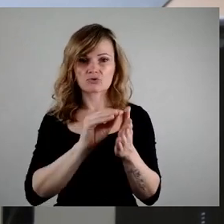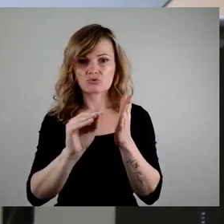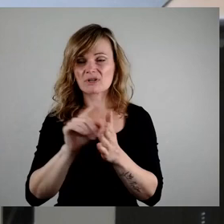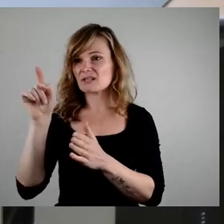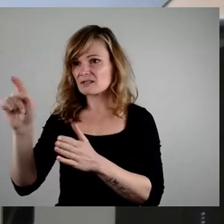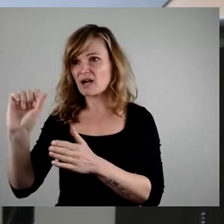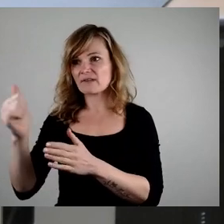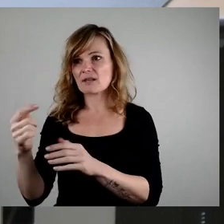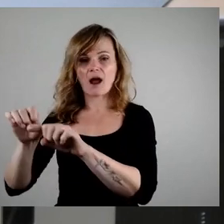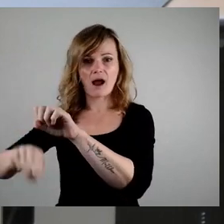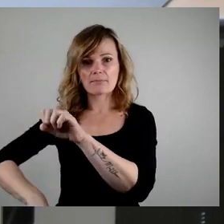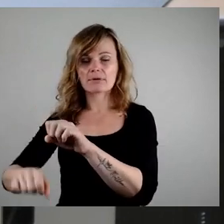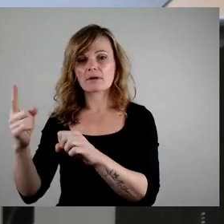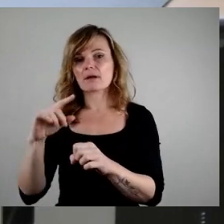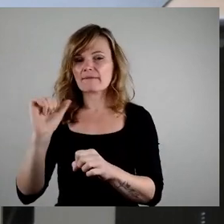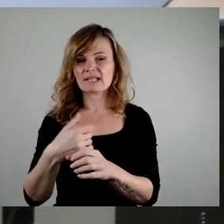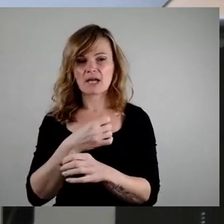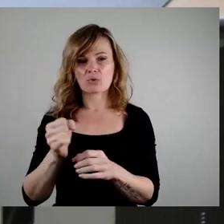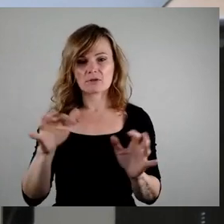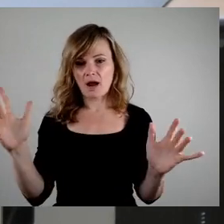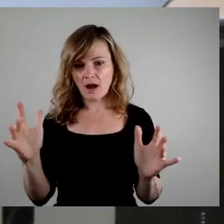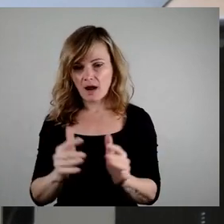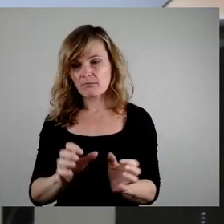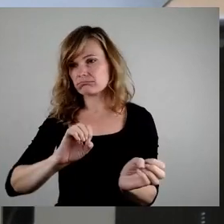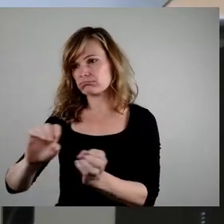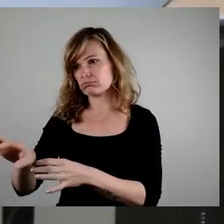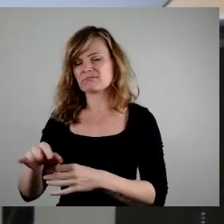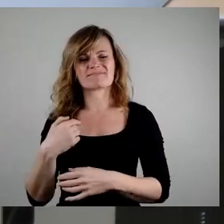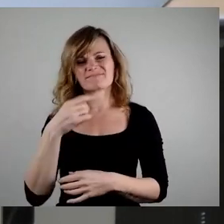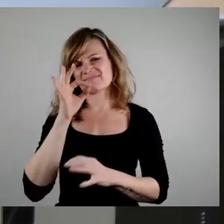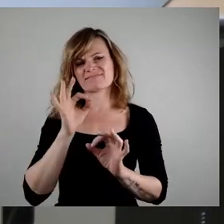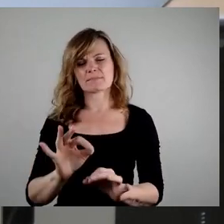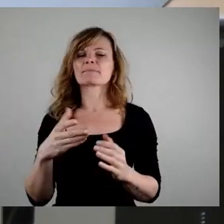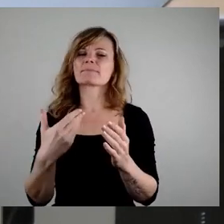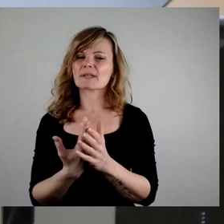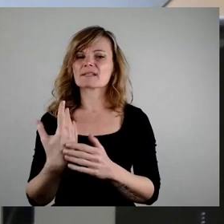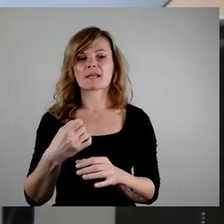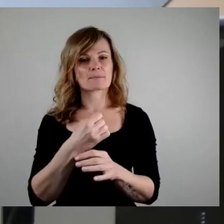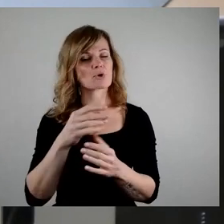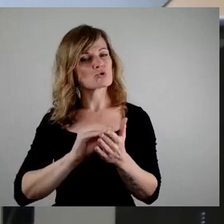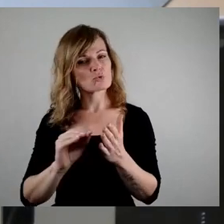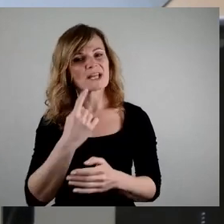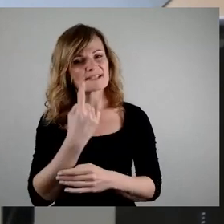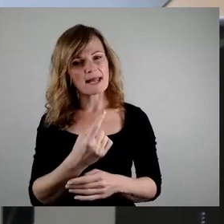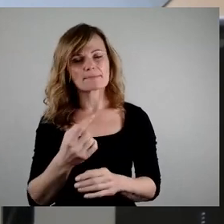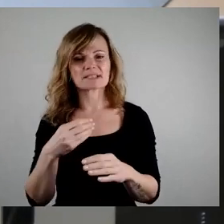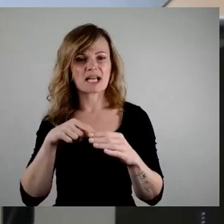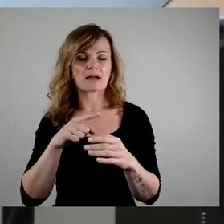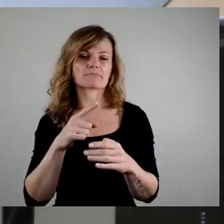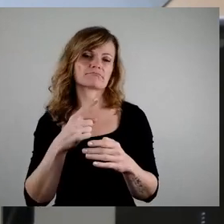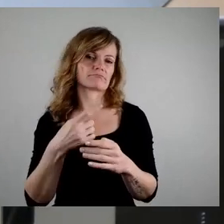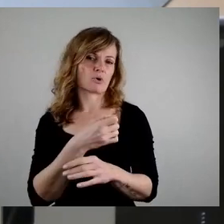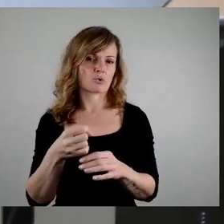Amt für Schulen in den drei Auslagerungsstandorten die Küchengeräte selbst einbaut und diese dann vom jeweiligen Anbieter genutzt werden können.